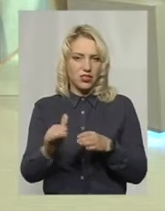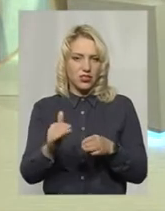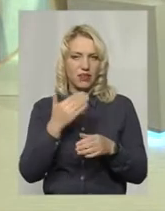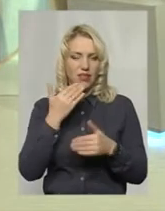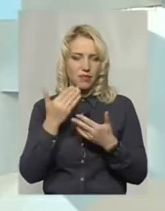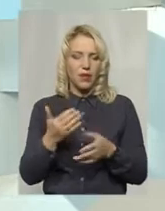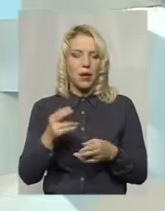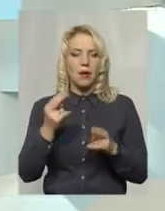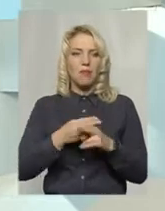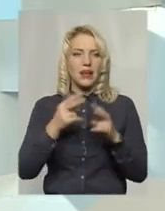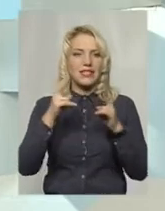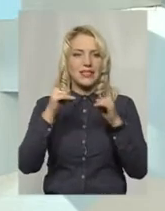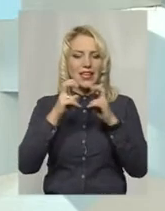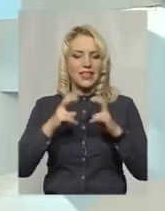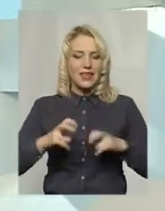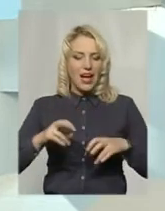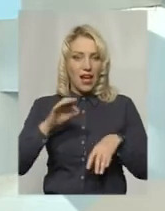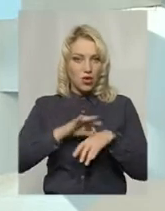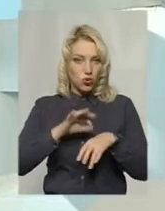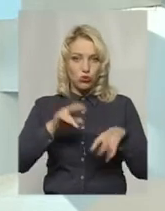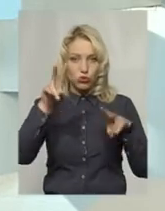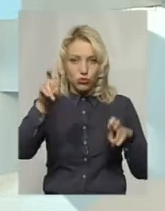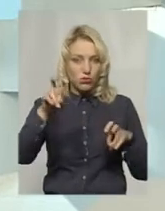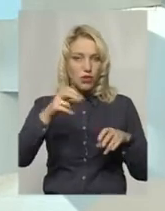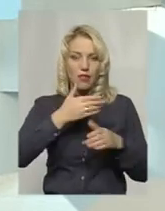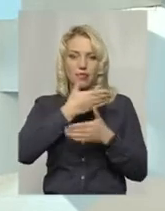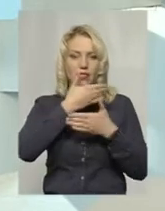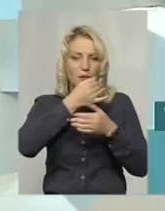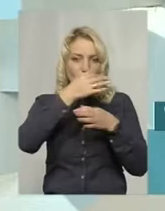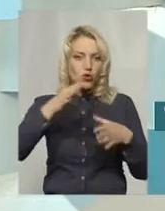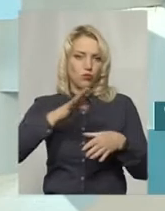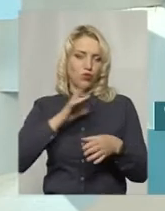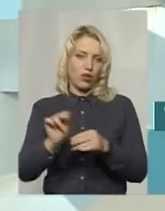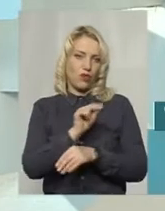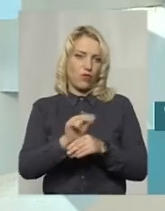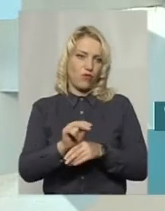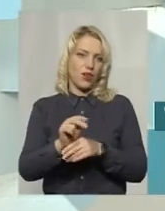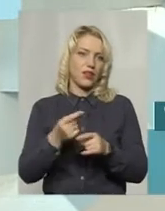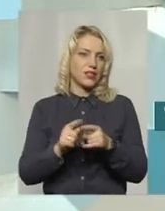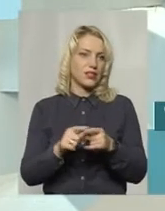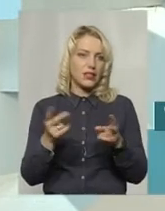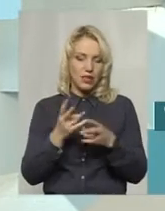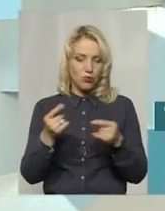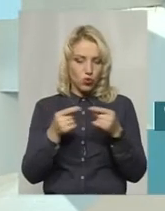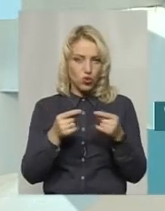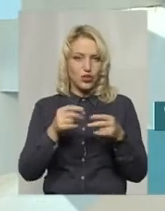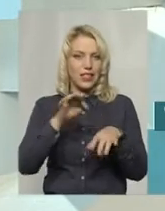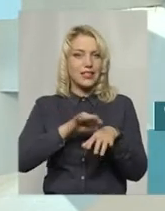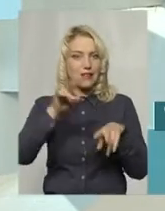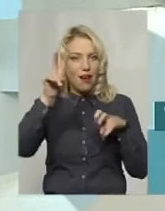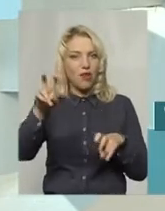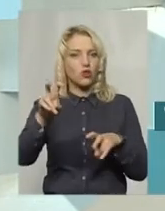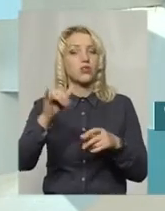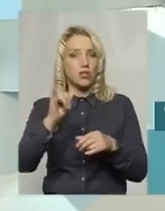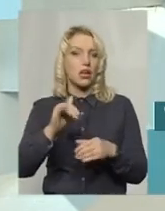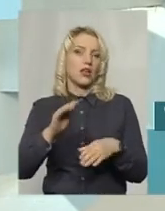без діагнозу немає лікування. Або без діагнозу не може бути лікування. Це нонсенс, абсолютно, потрібно поставити точний діагноз. І